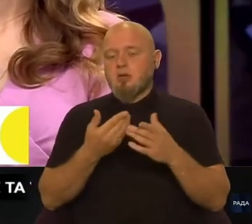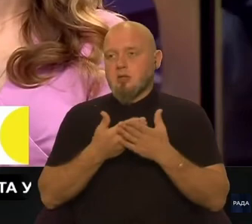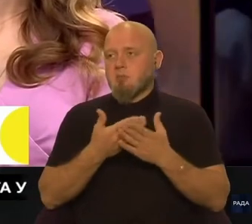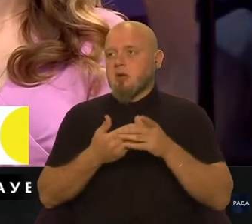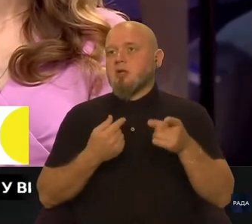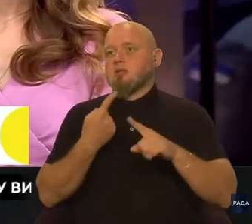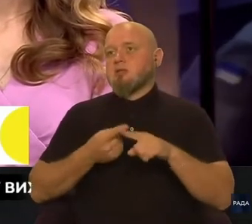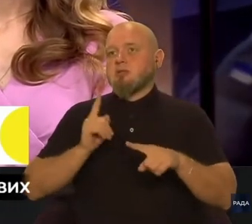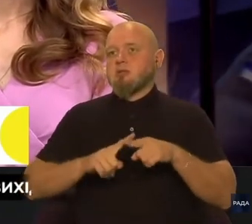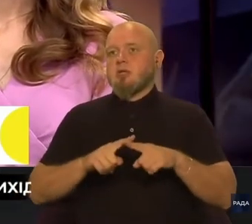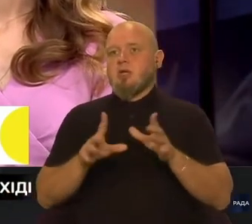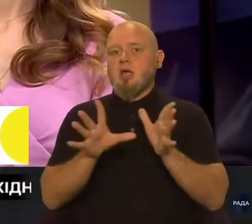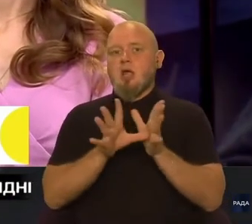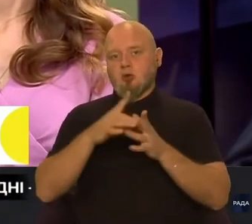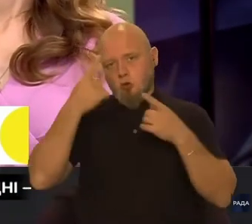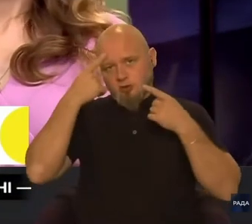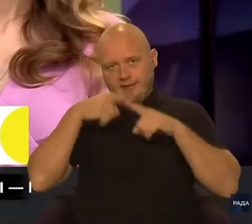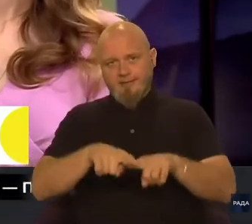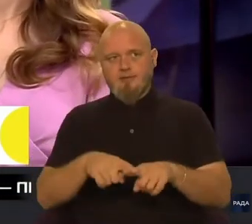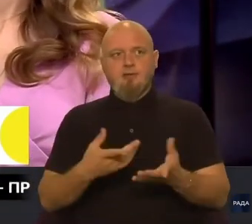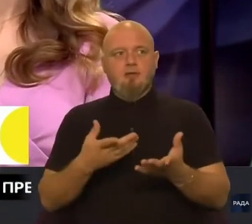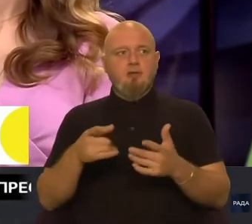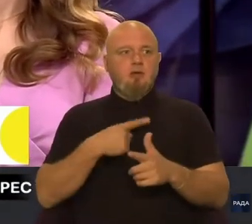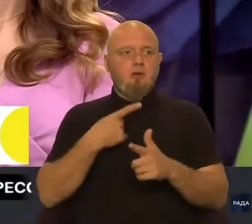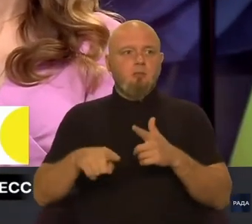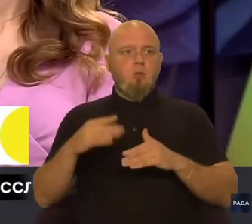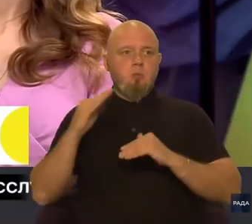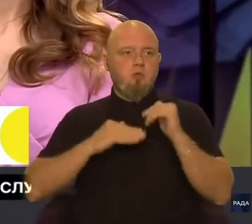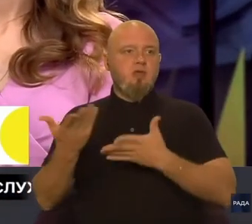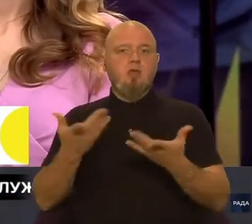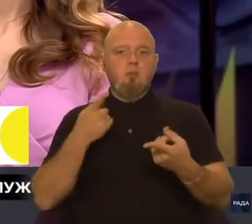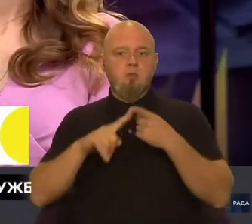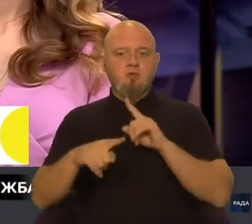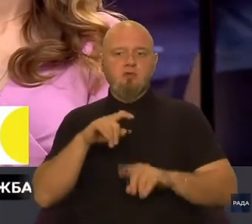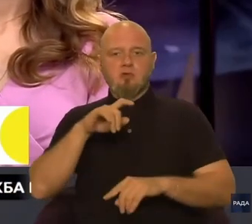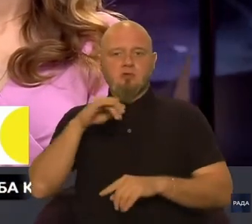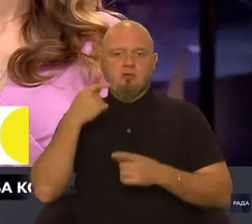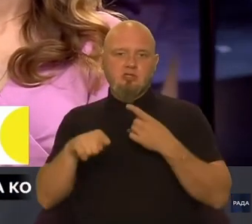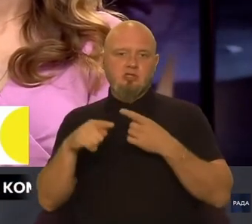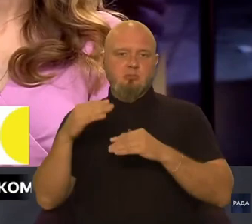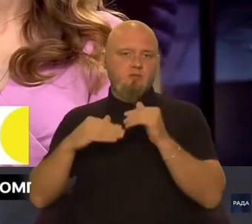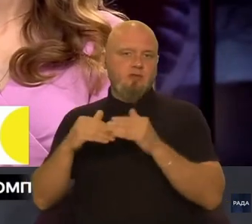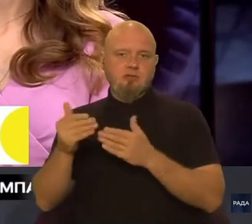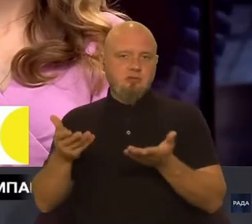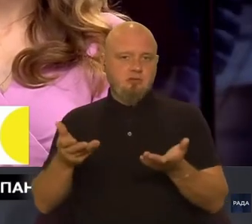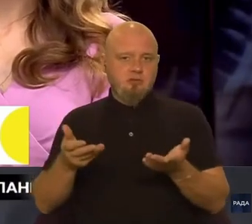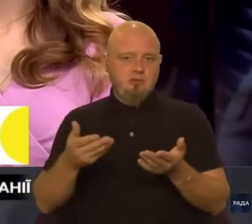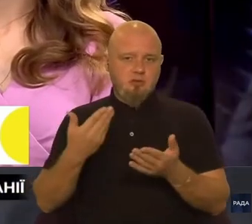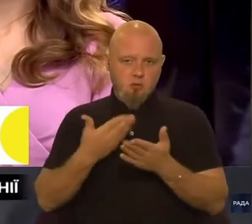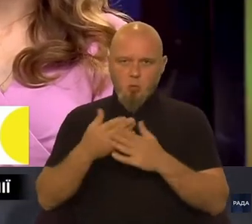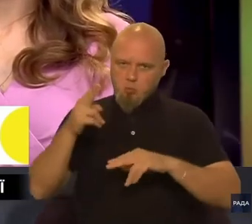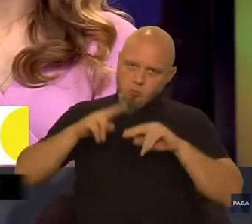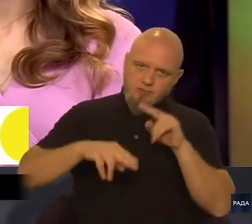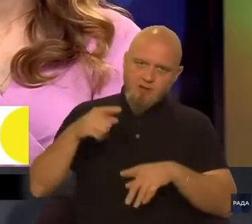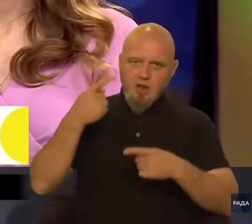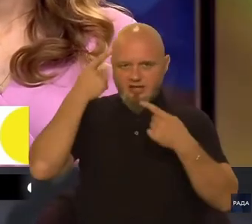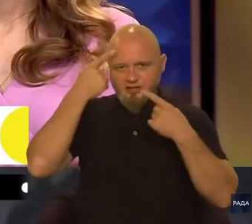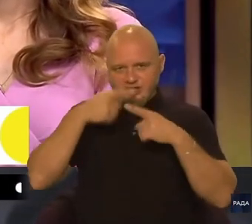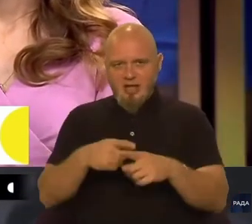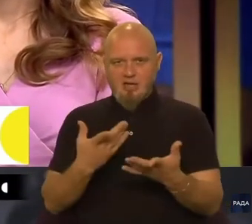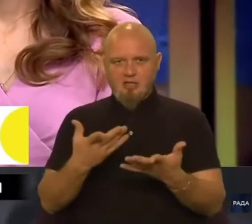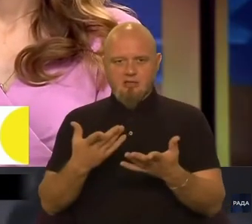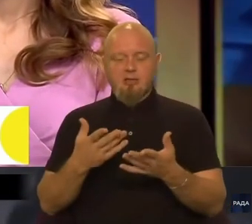наприклад, це електротехніки або професії, які пов'язані інші професії. Ну, будівельні, інженерні.